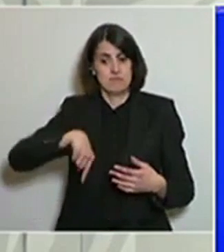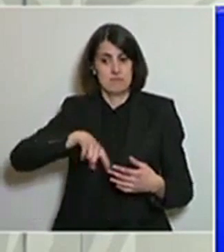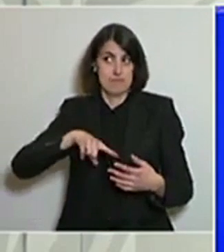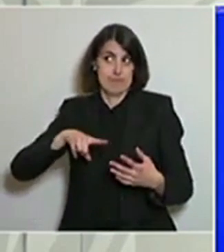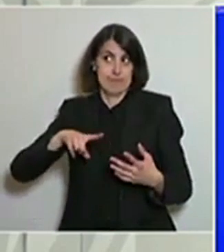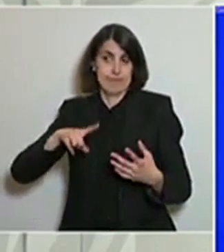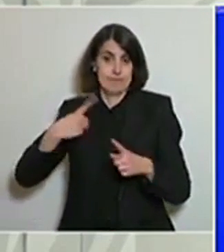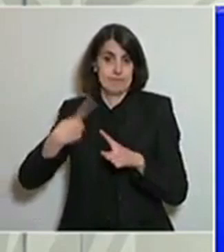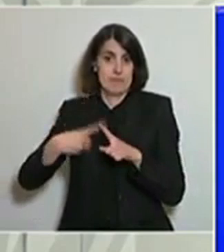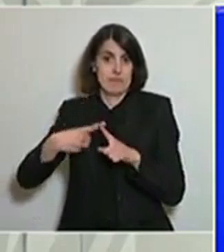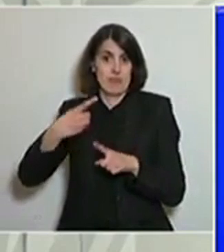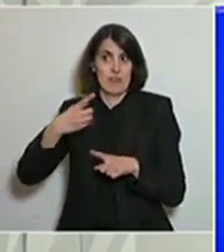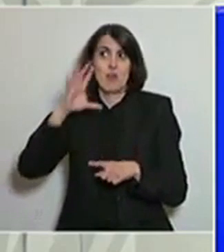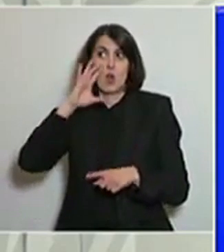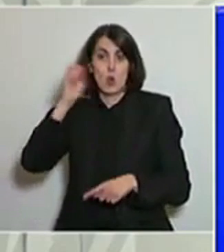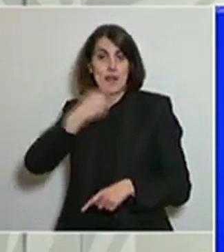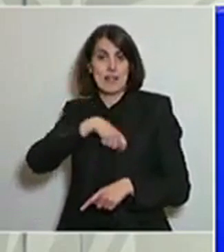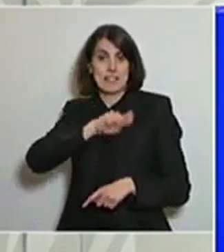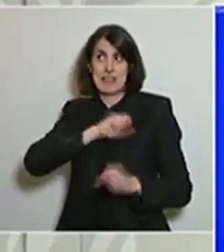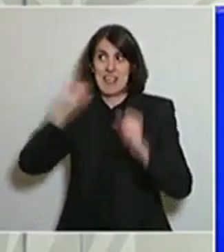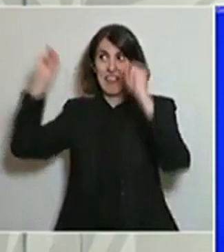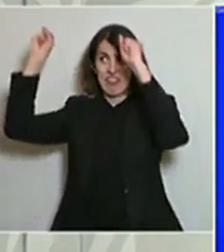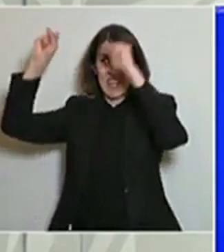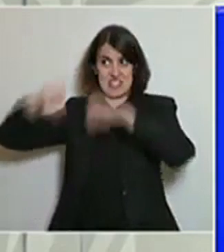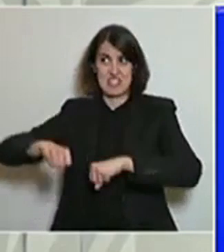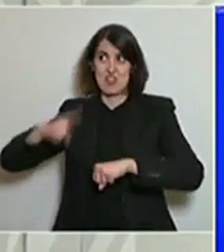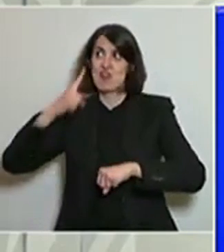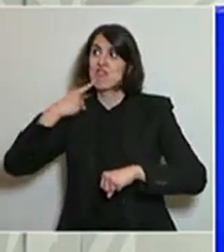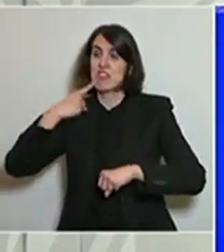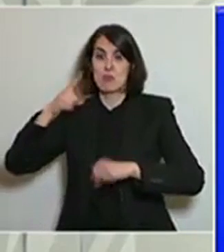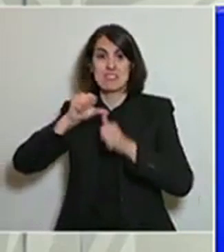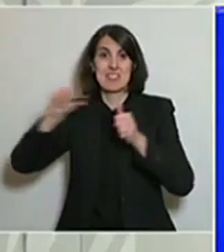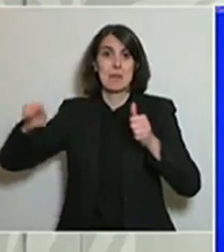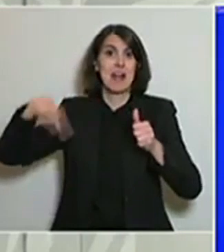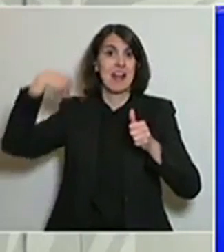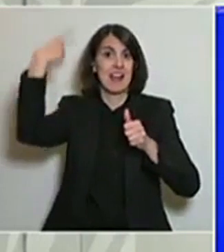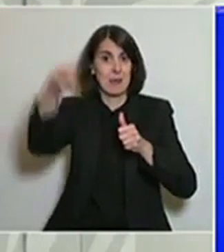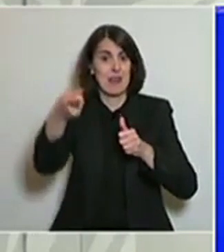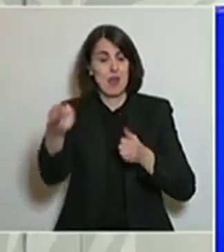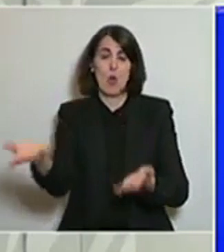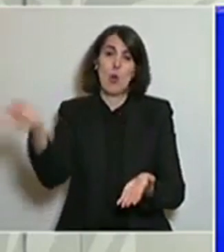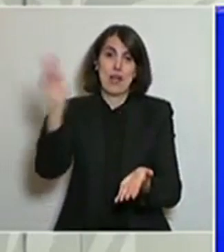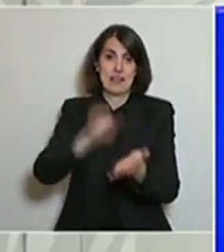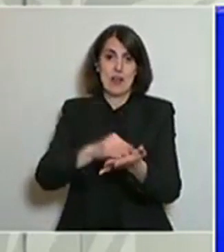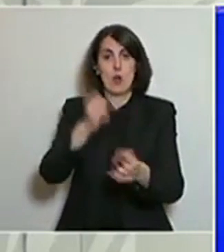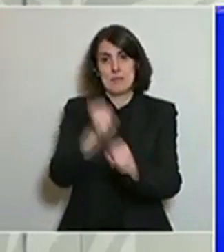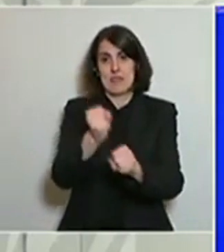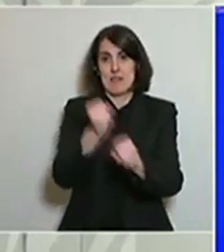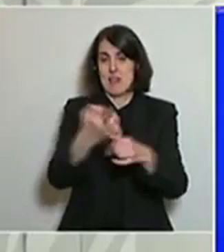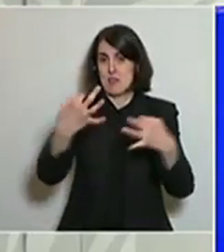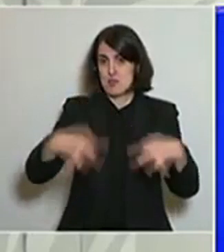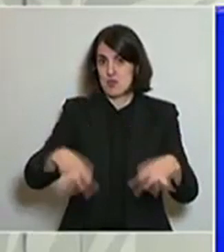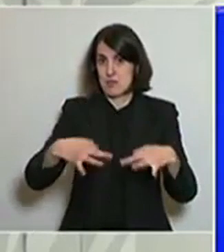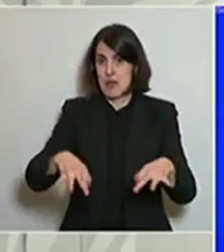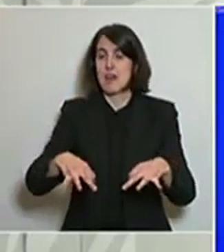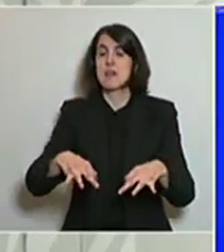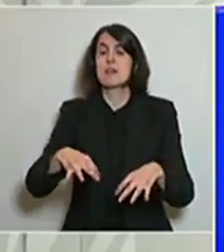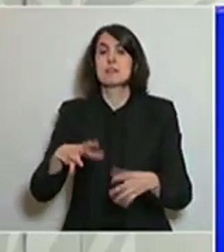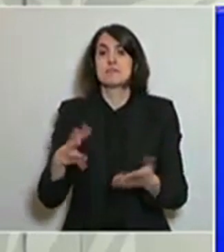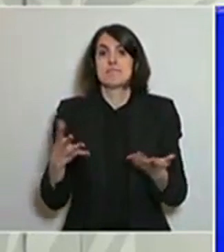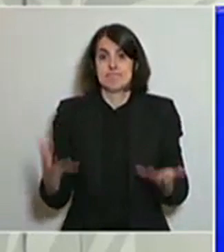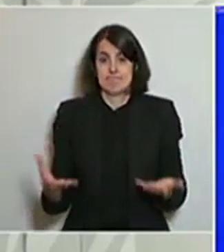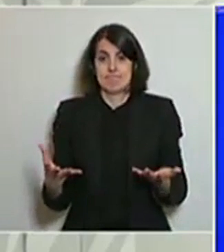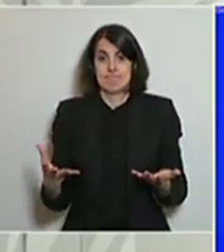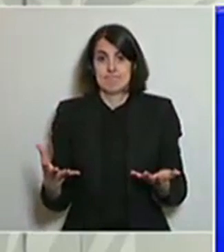pres avui el Govern de l'Estat espanyol que la setmana vinent s'hagi de retornar a treballar, és que tots